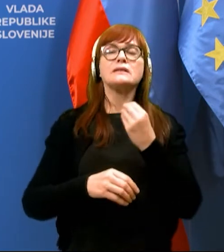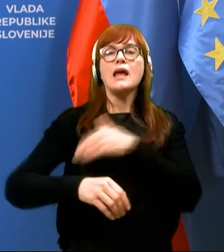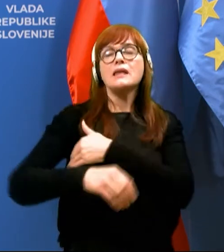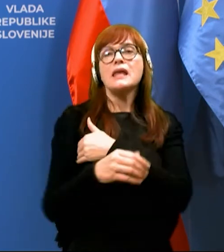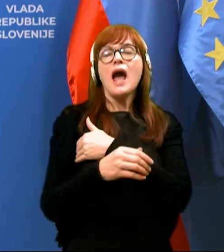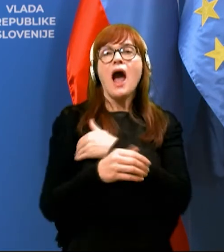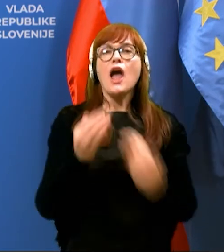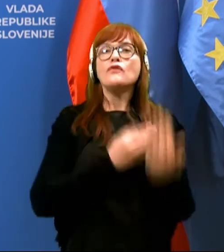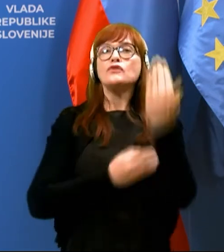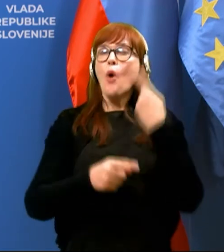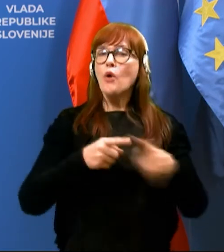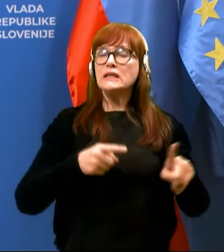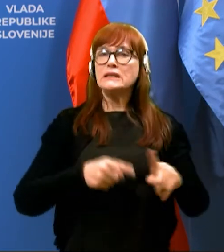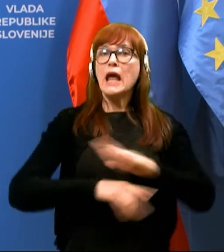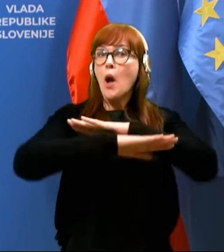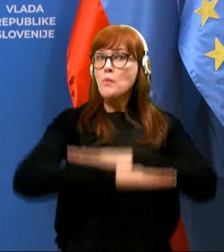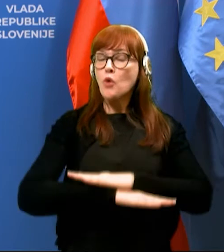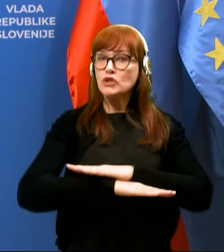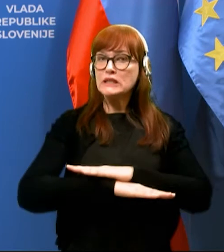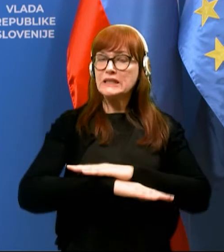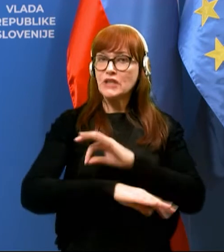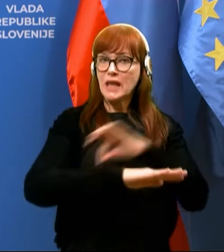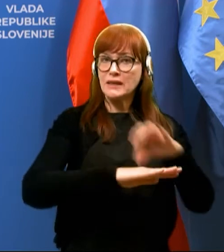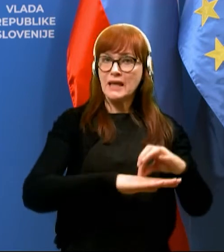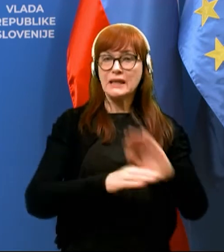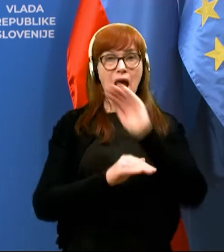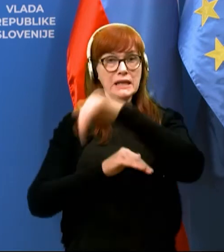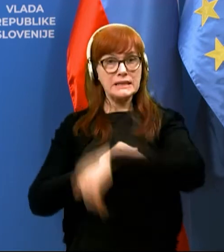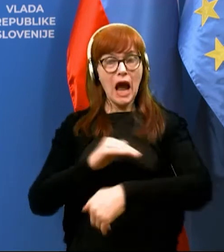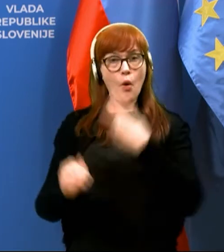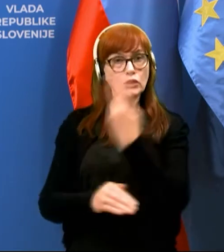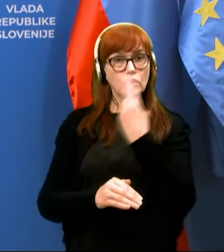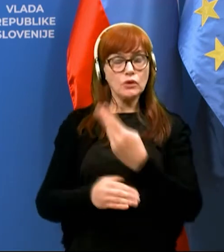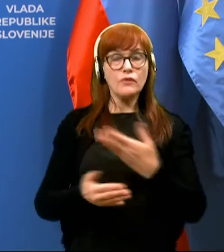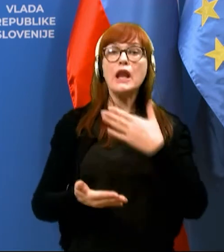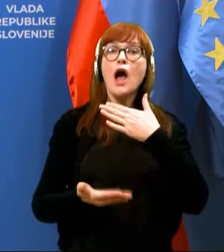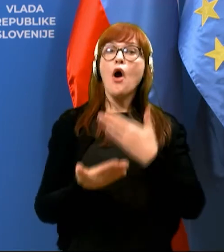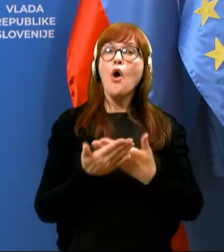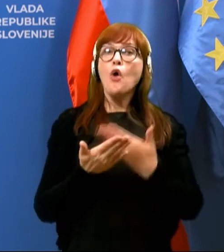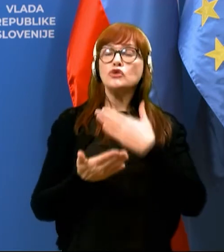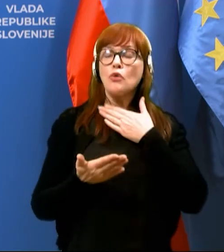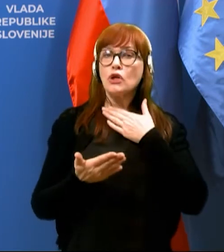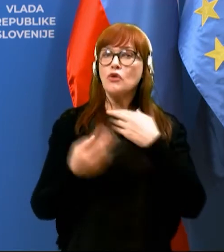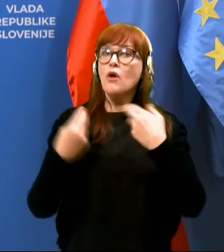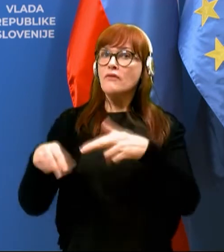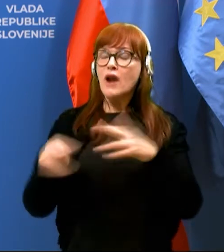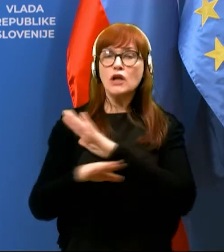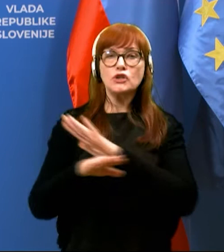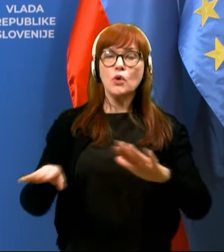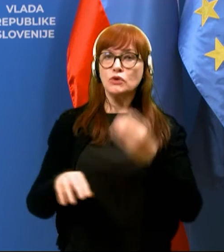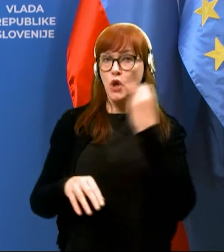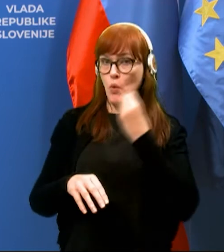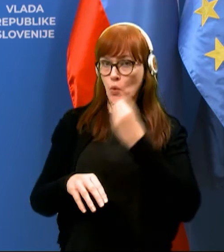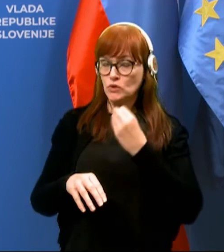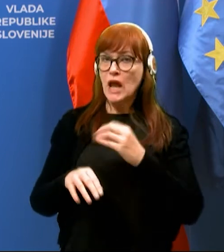počitniški teden. Za Zahodno Slovenijo pa velja, da se v osnovne šole vračajo vsi učenci in učenke. Gre